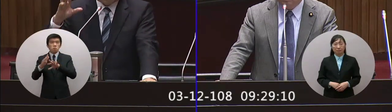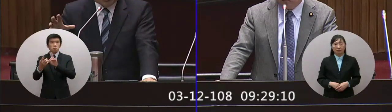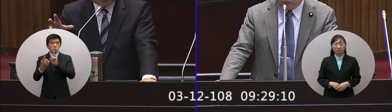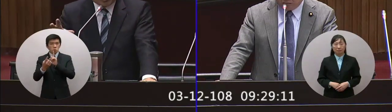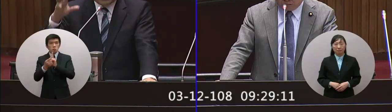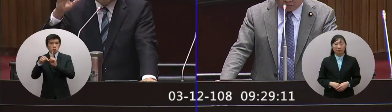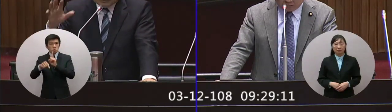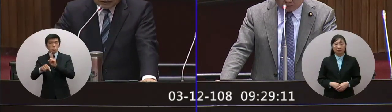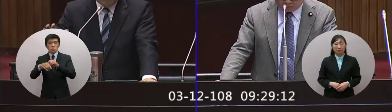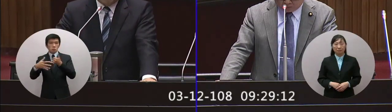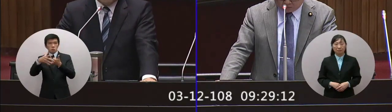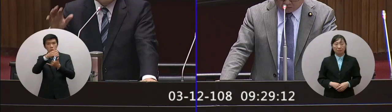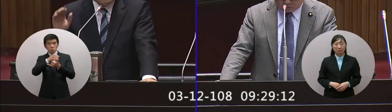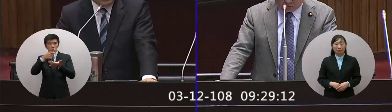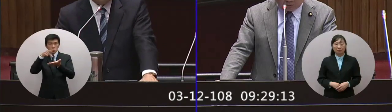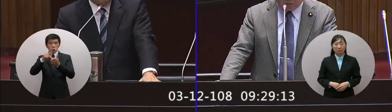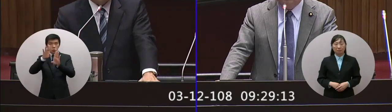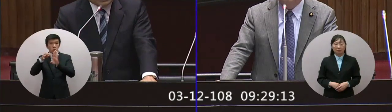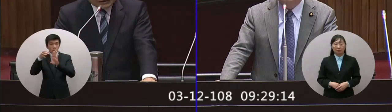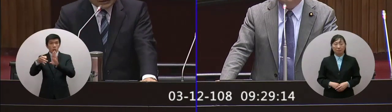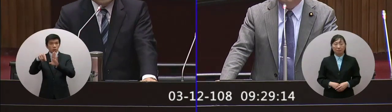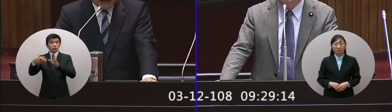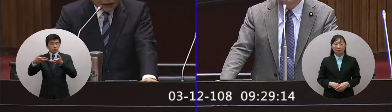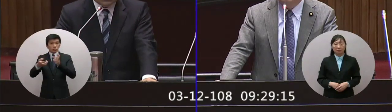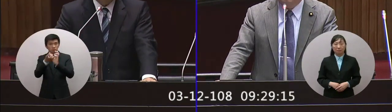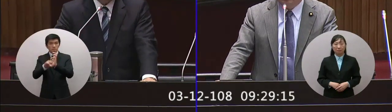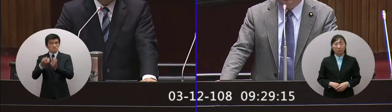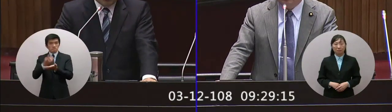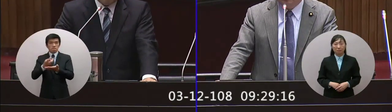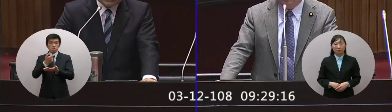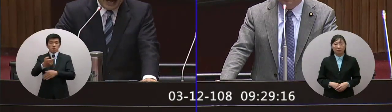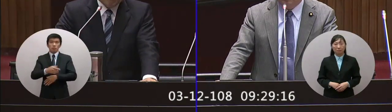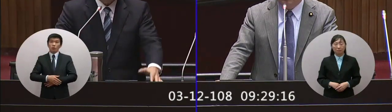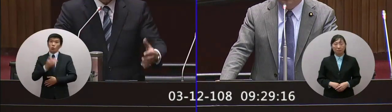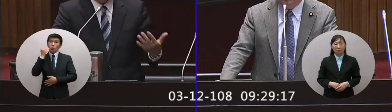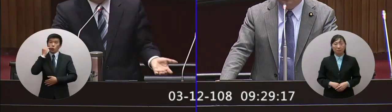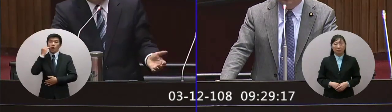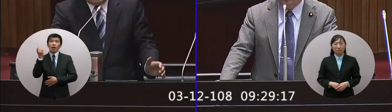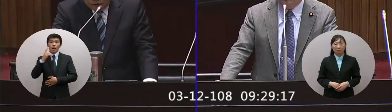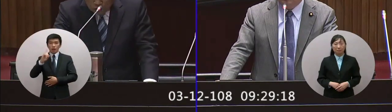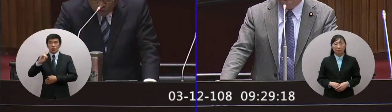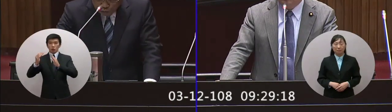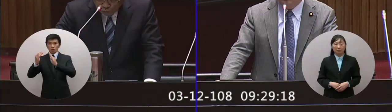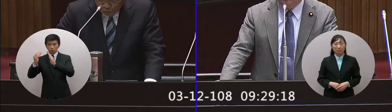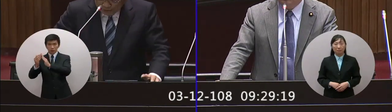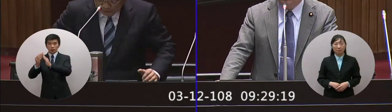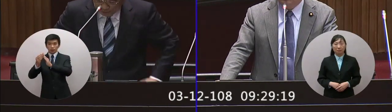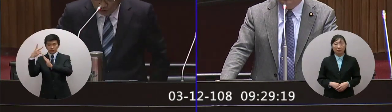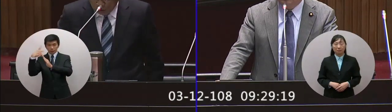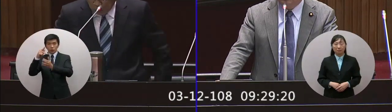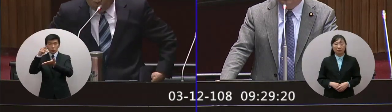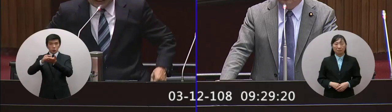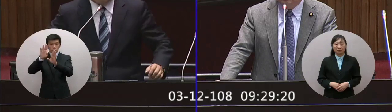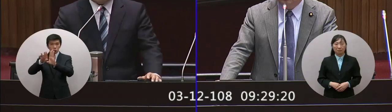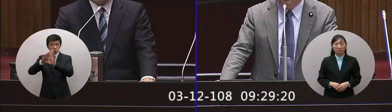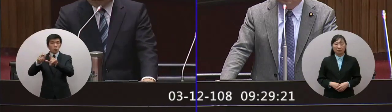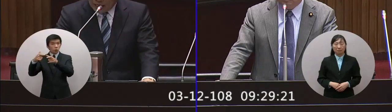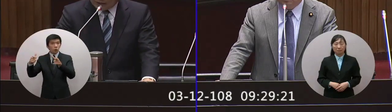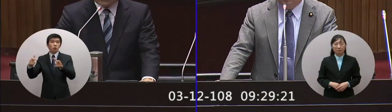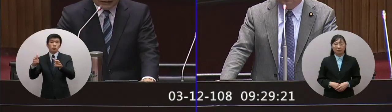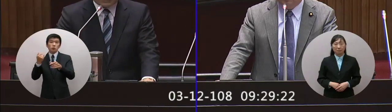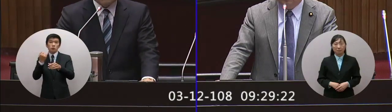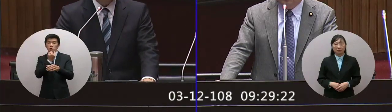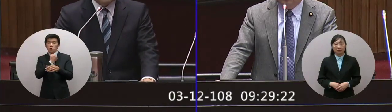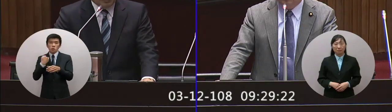於整體租稅 這方面要求更行嚴格如果有國家在這方面用租稅等等 有不相